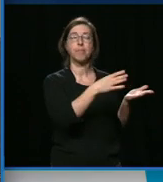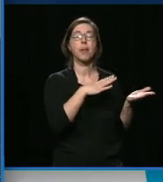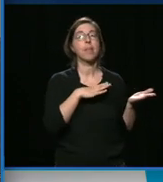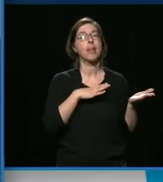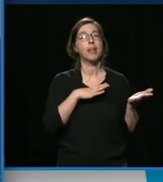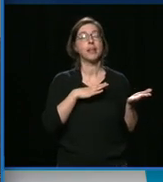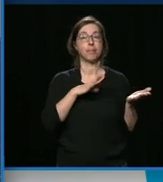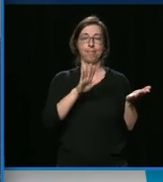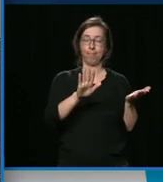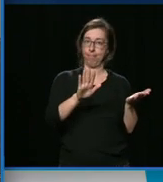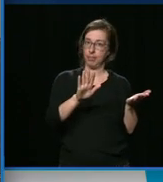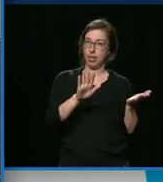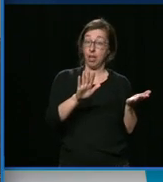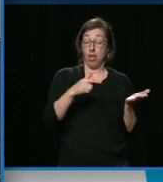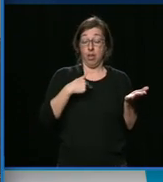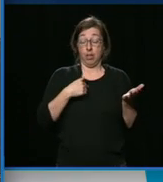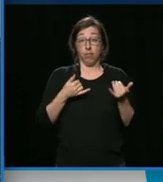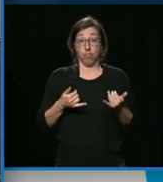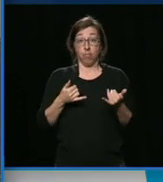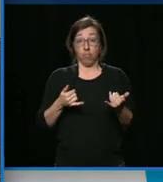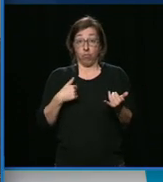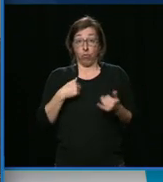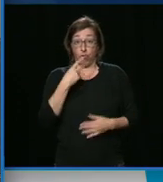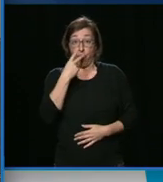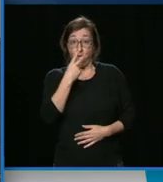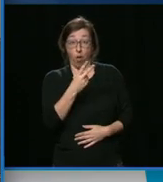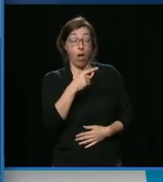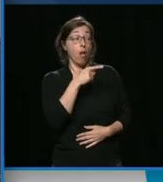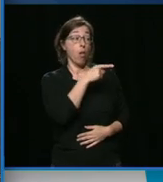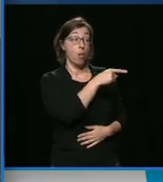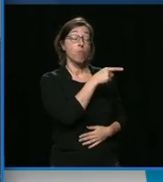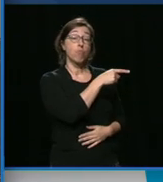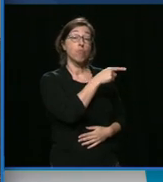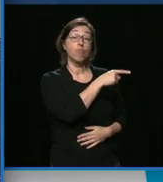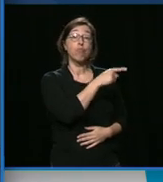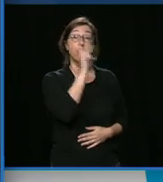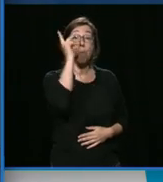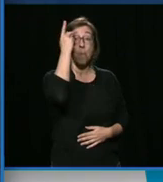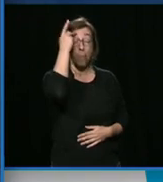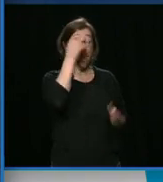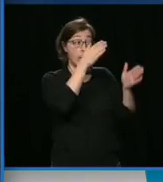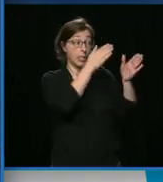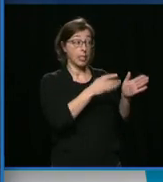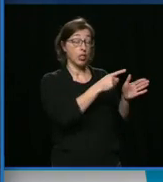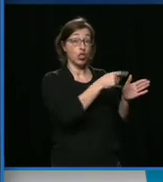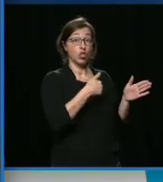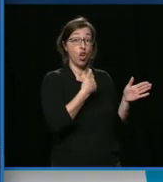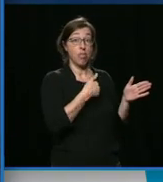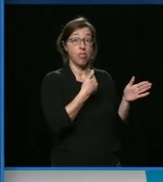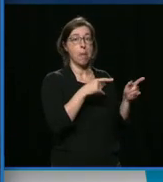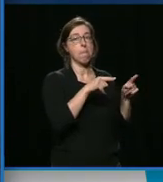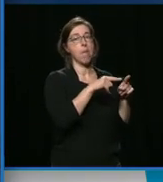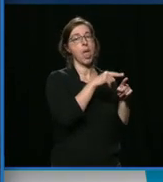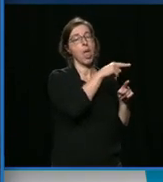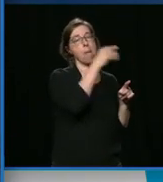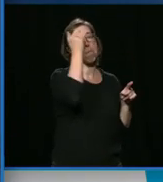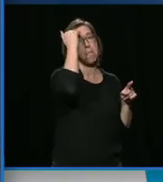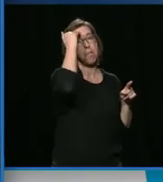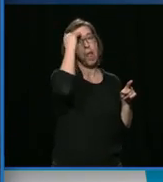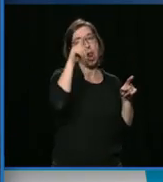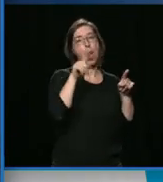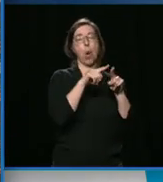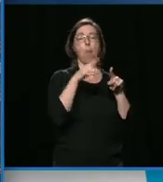a devant nous un jeune politicien qui fait de la vieille politique. M. le chef du deuxième groupe d'opposition, un